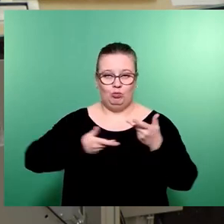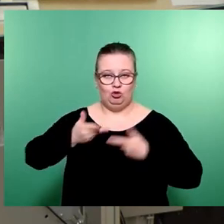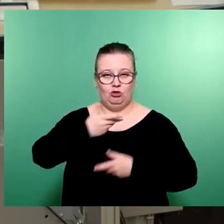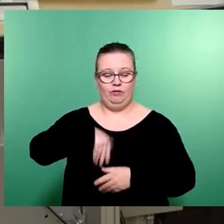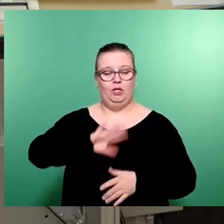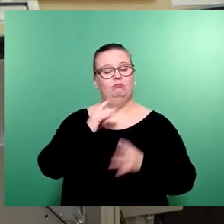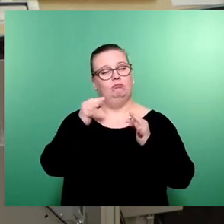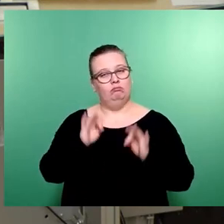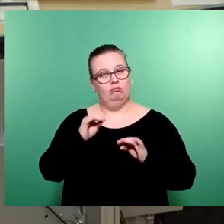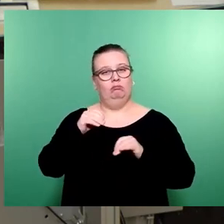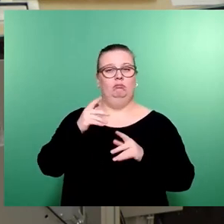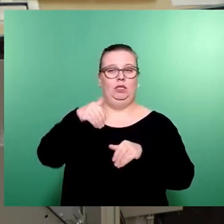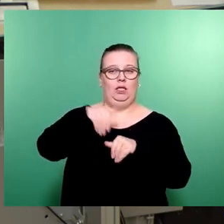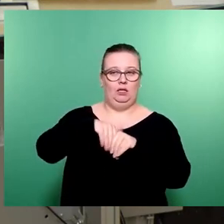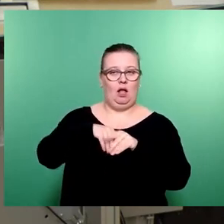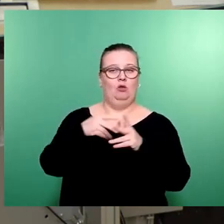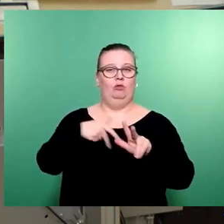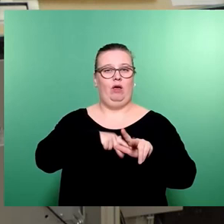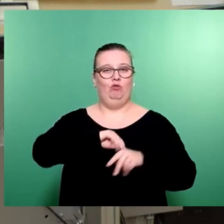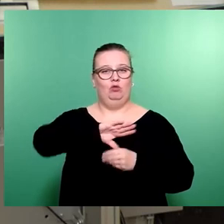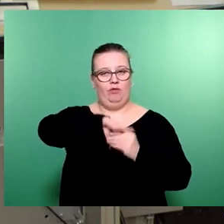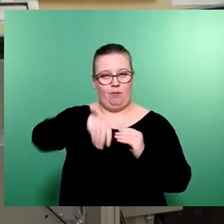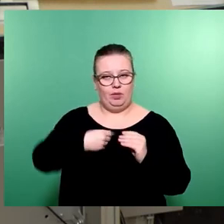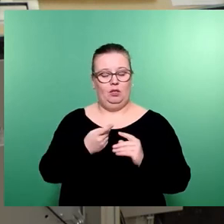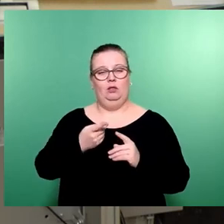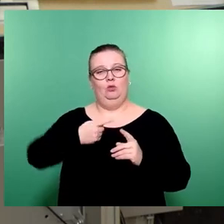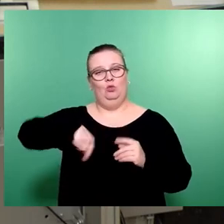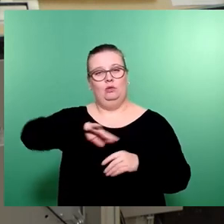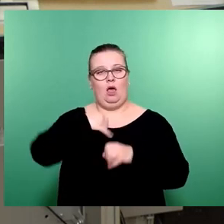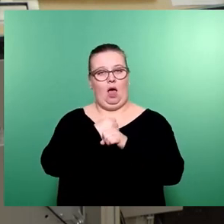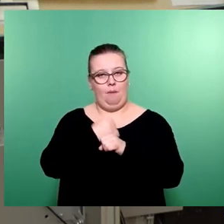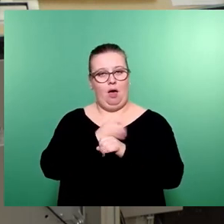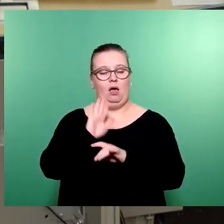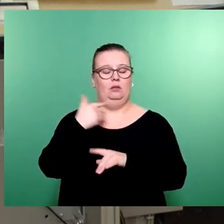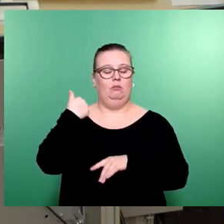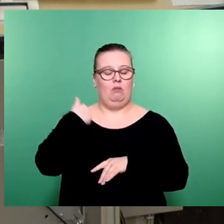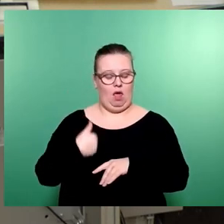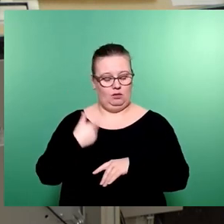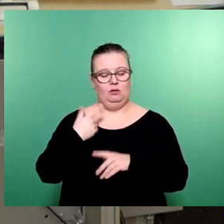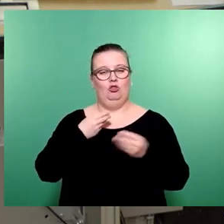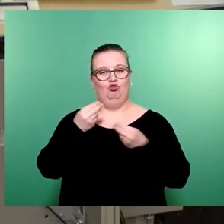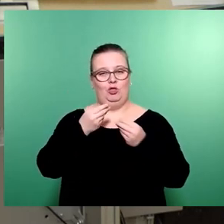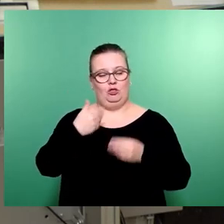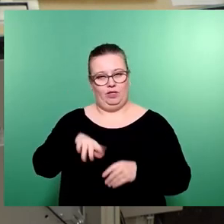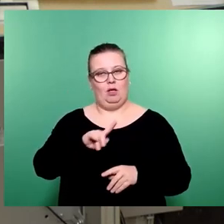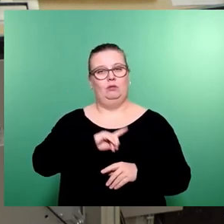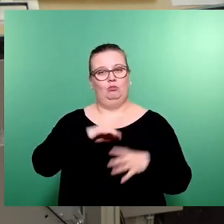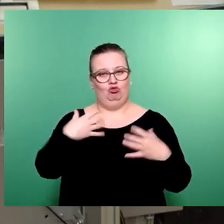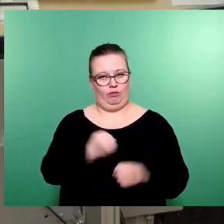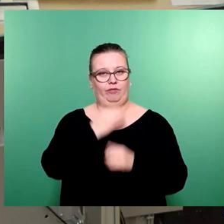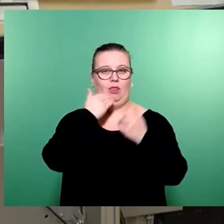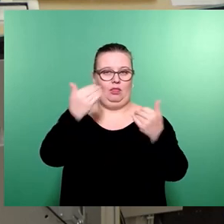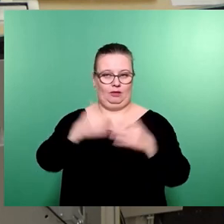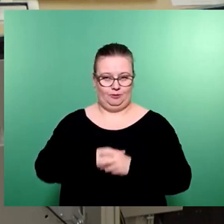konstruktive Dichte und für unsere Familien und unsere Arbeit sehr belastende Gespräche. Aber wir haben es geschafft. Vielen